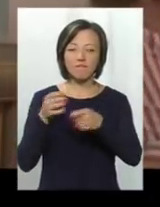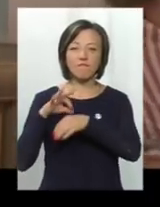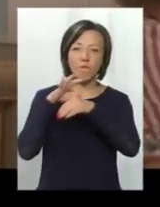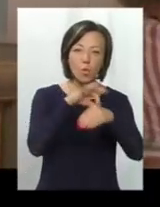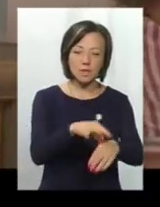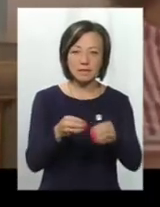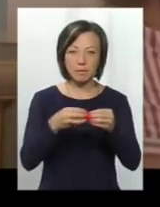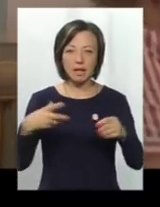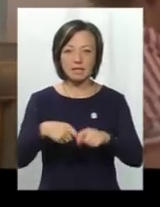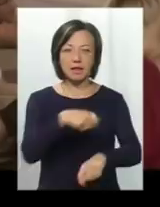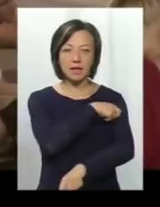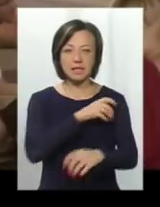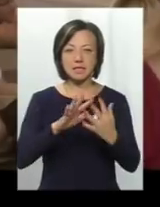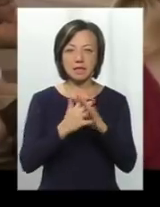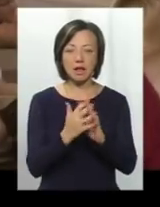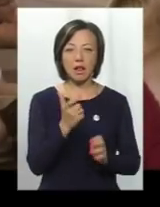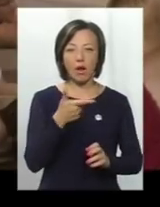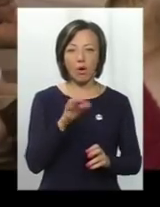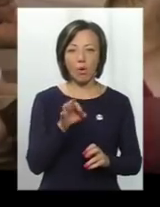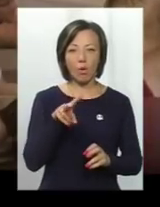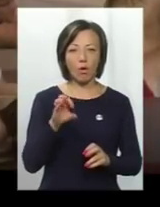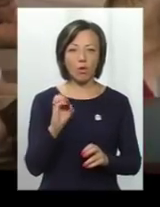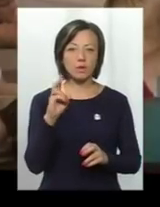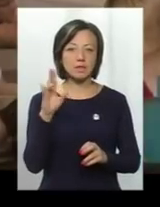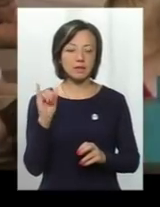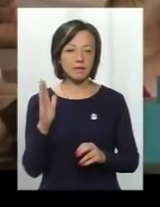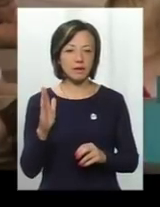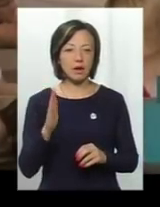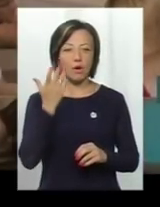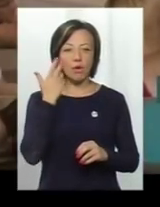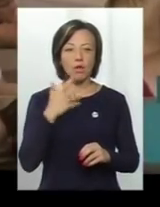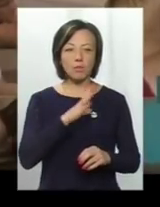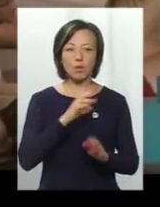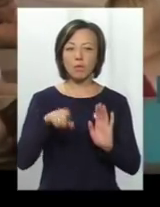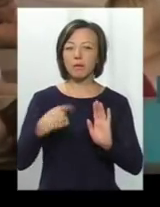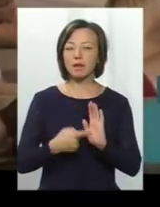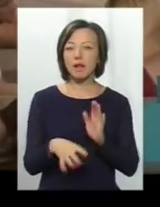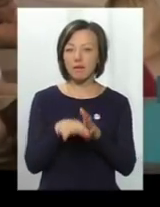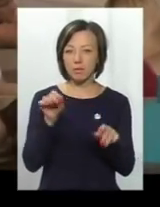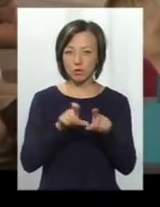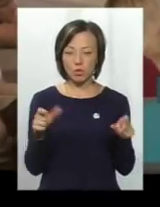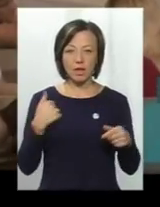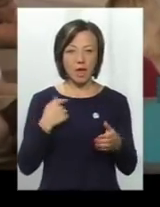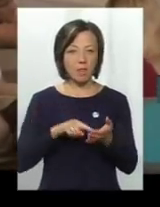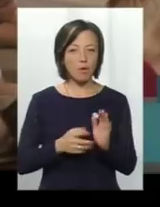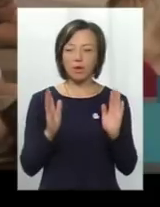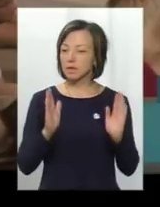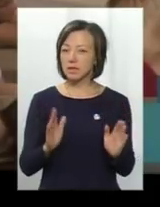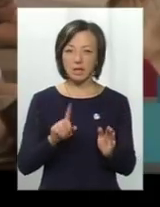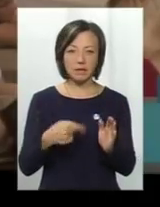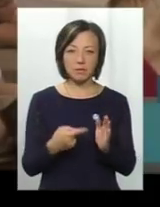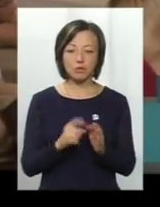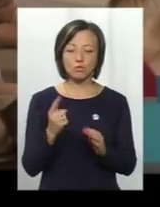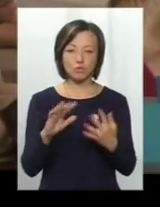кілометрів із села Голосків. Коли було питання вибрати школу, я наполягала тільки на містові, тому що в